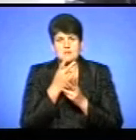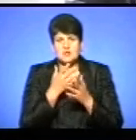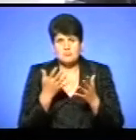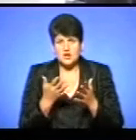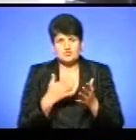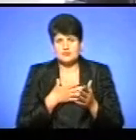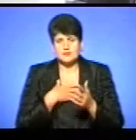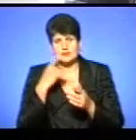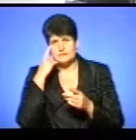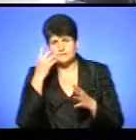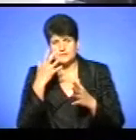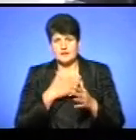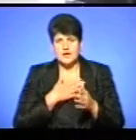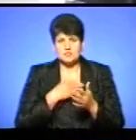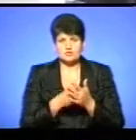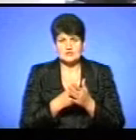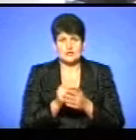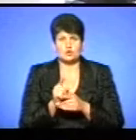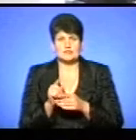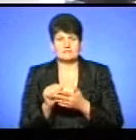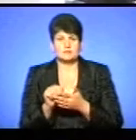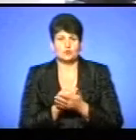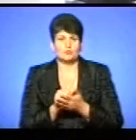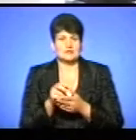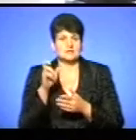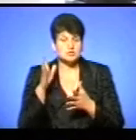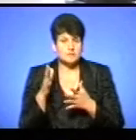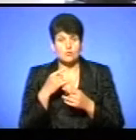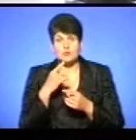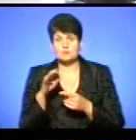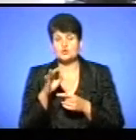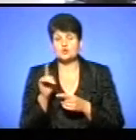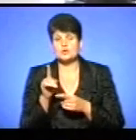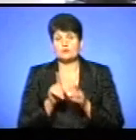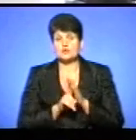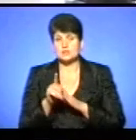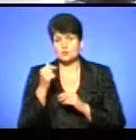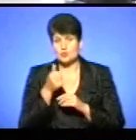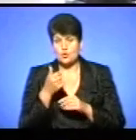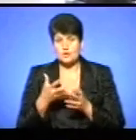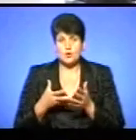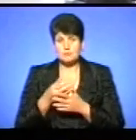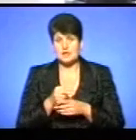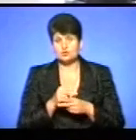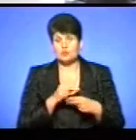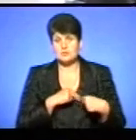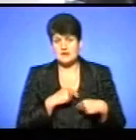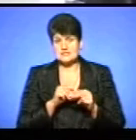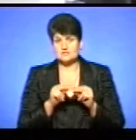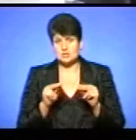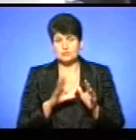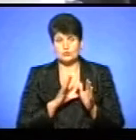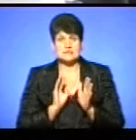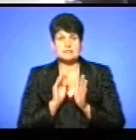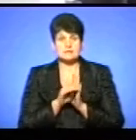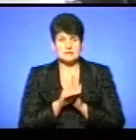бюджетом, ні продобаченими нормативною документами державними. Ми говоримо про те, що на початку року про оплату працю вчителям були закладені